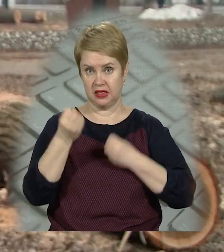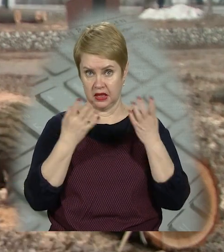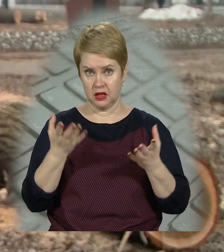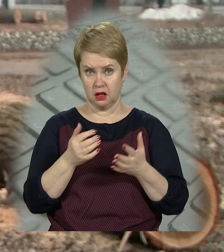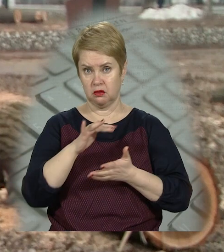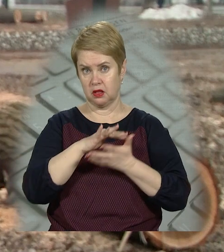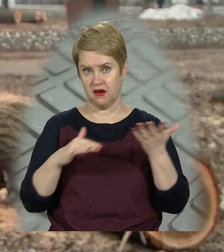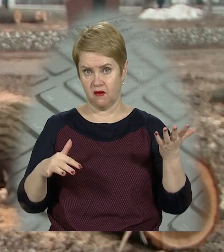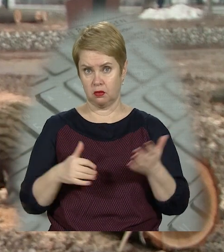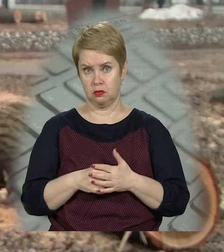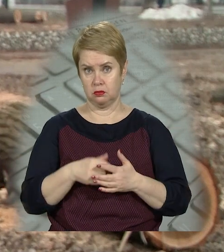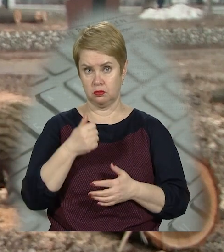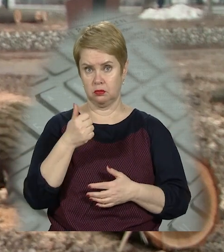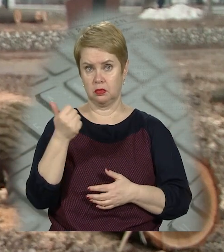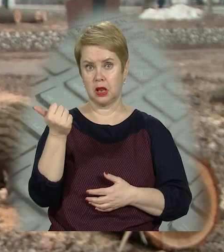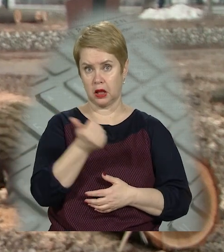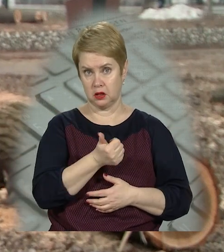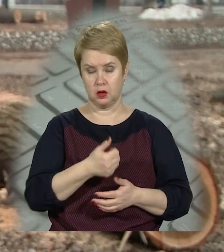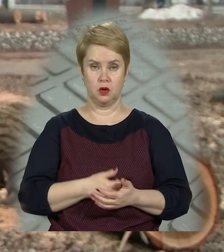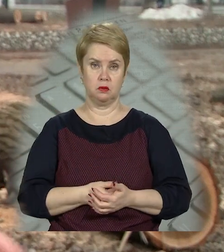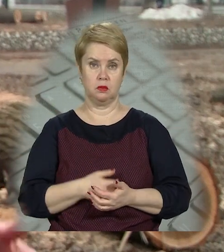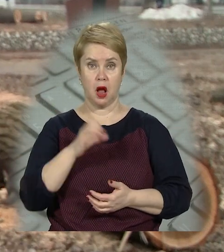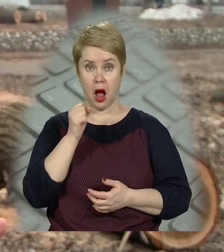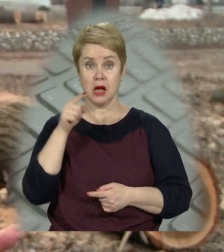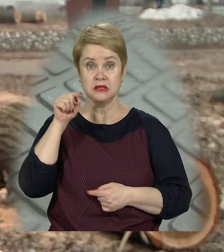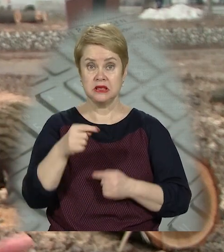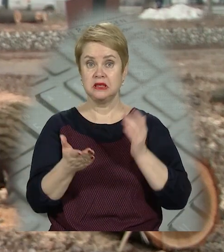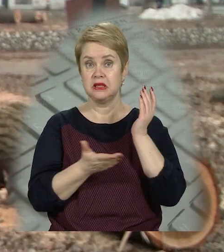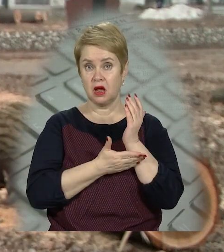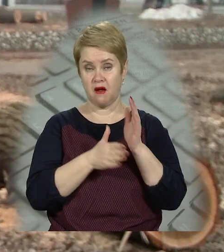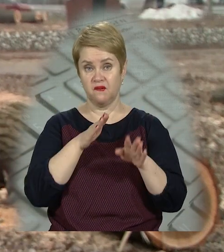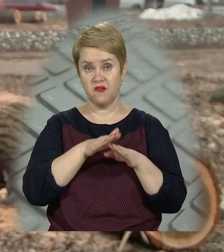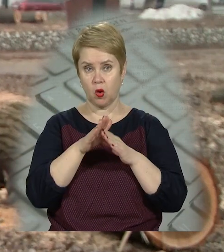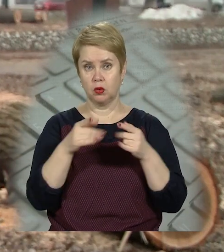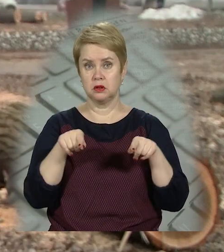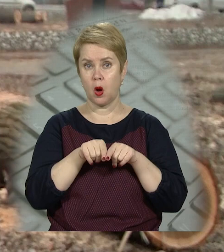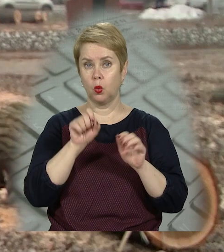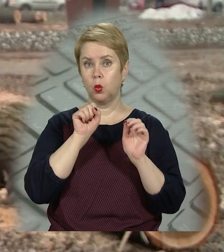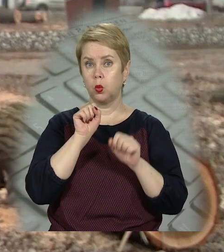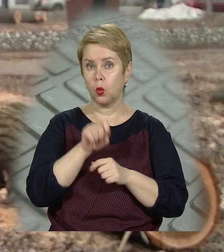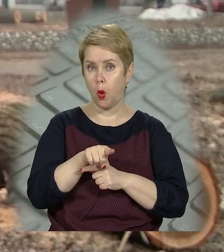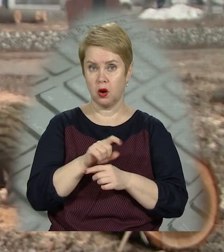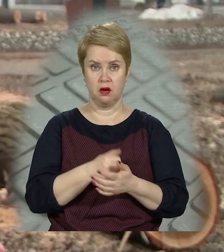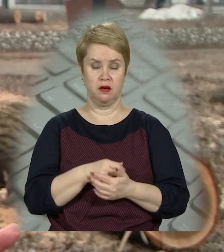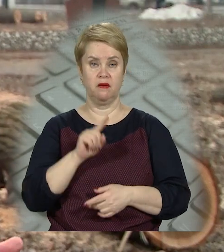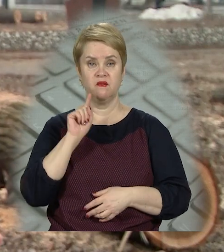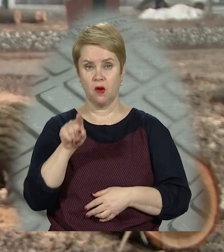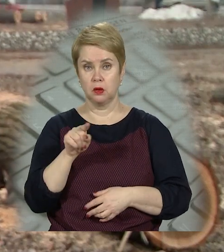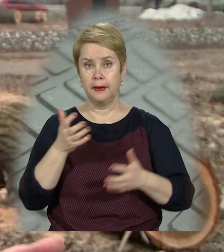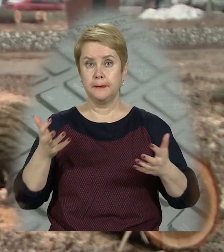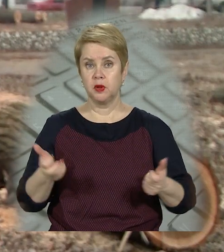триває неділю, а ці дерева виконують таку роль, вони